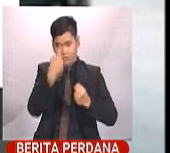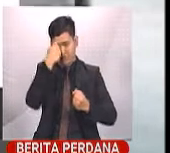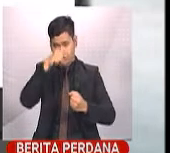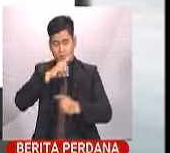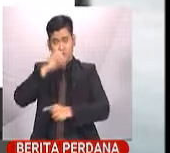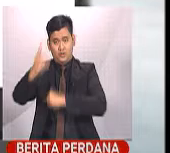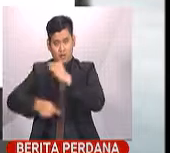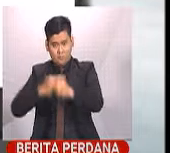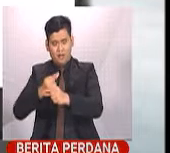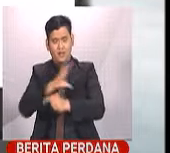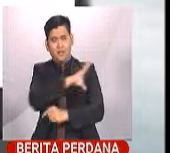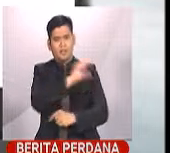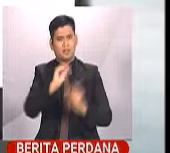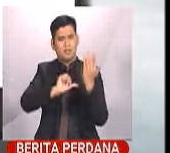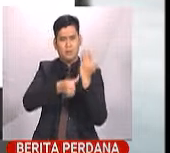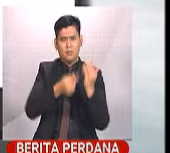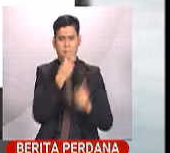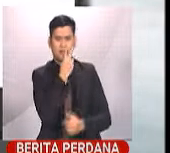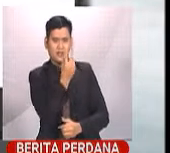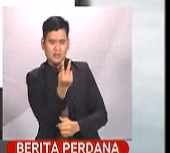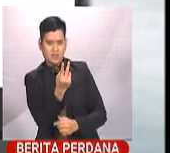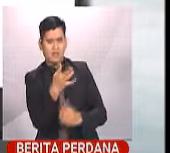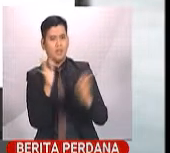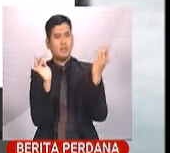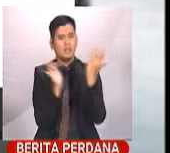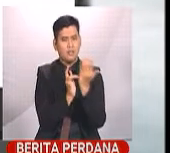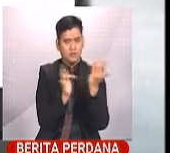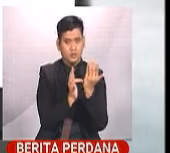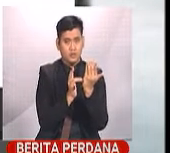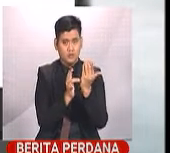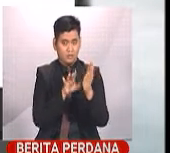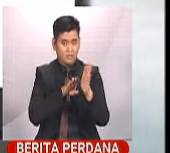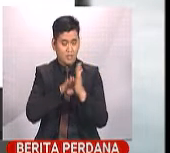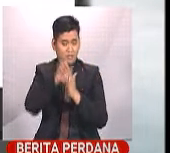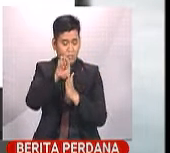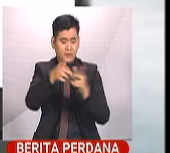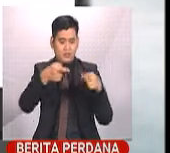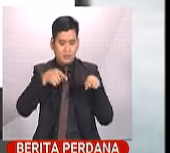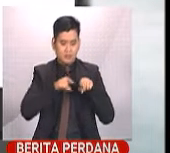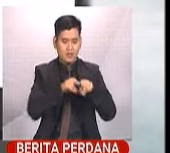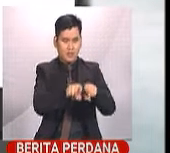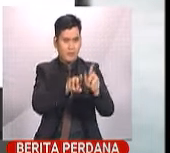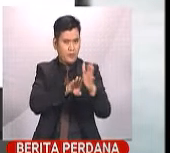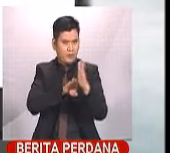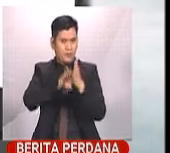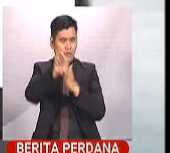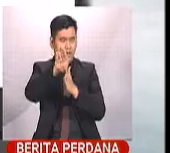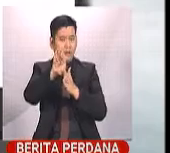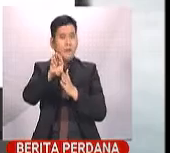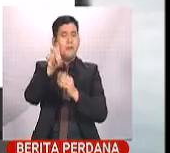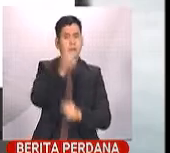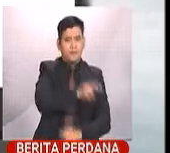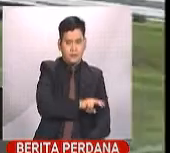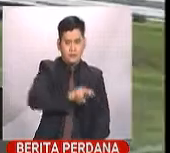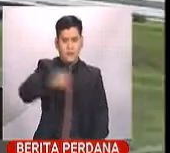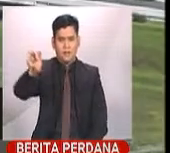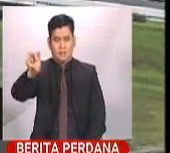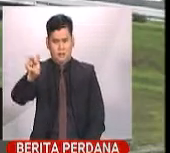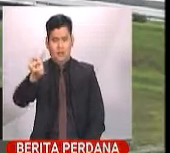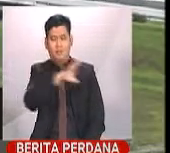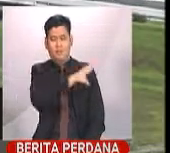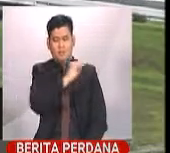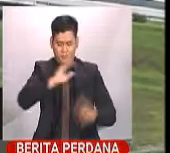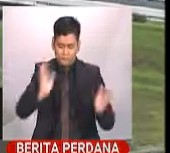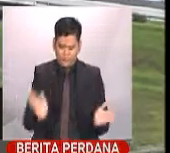ditekankan aspek sumber bagi memastikan aliran teknologi seterusnya seiring kepesatan tren pengangkutan dan mobiliti di